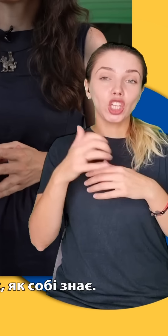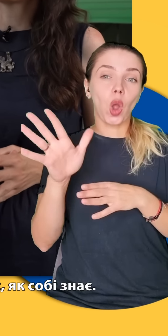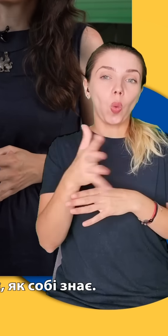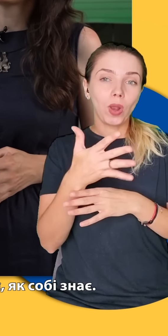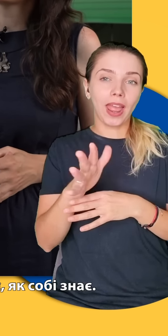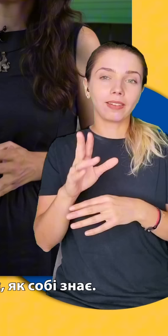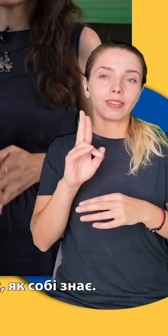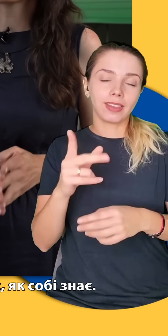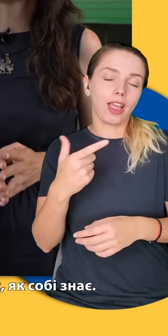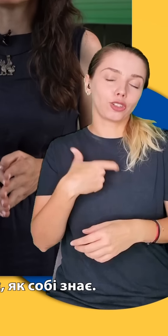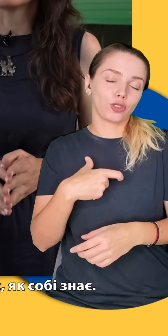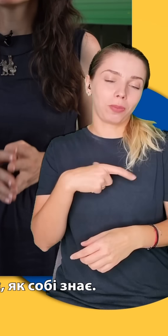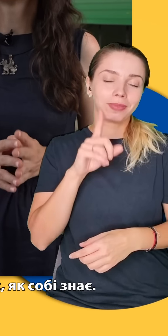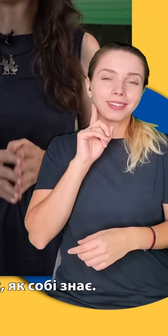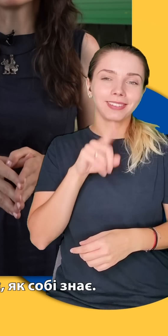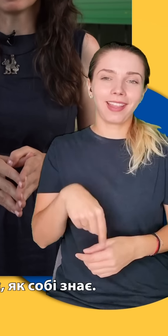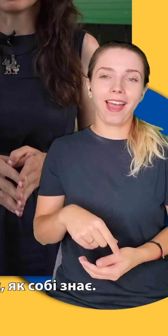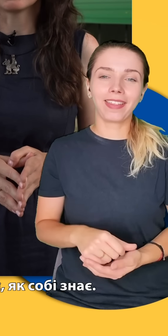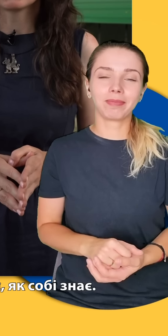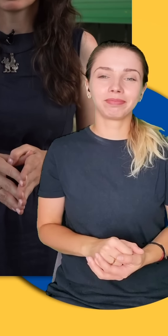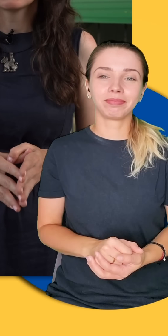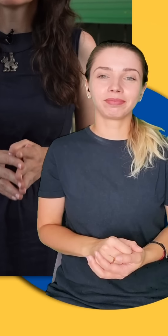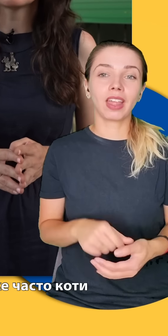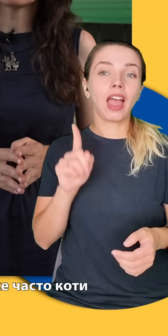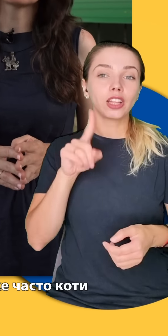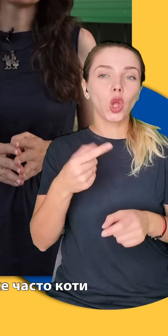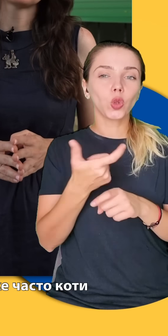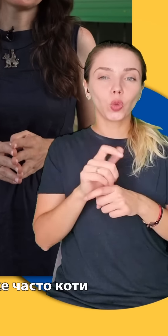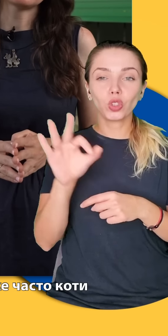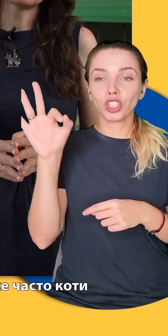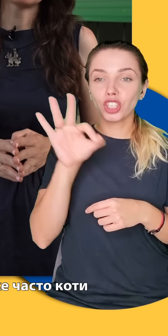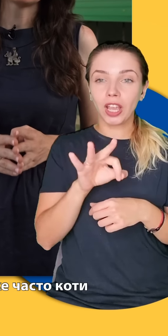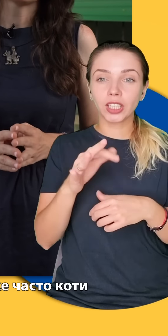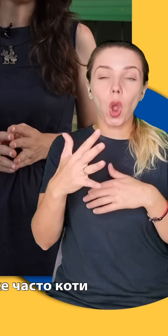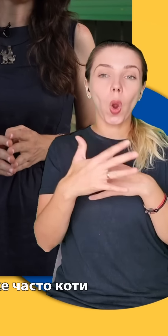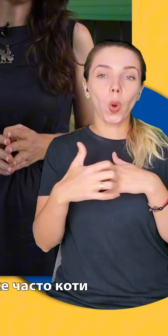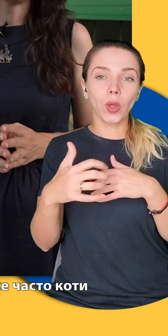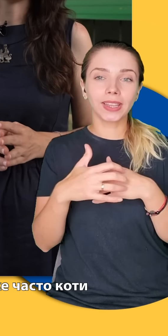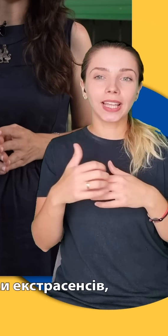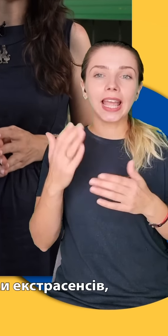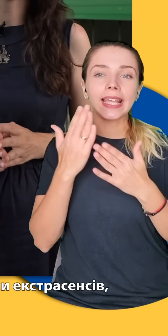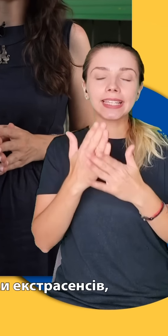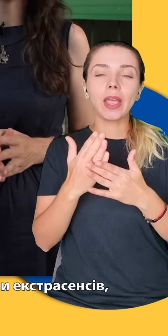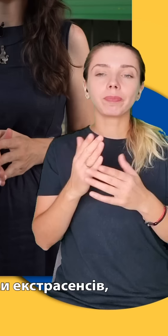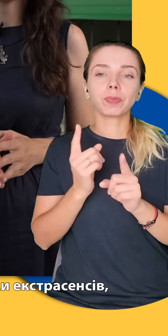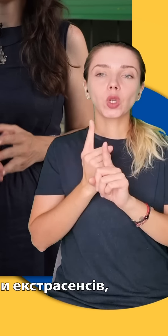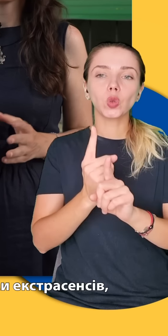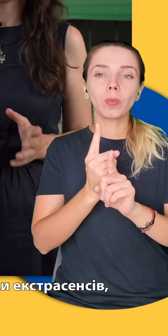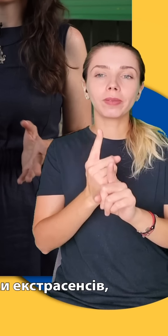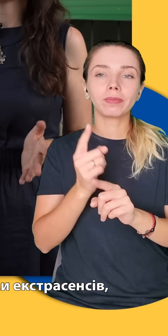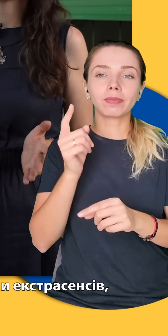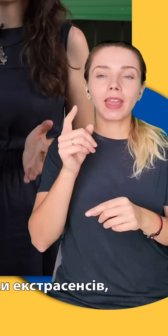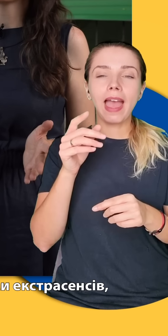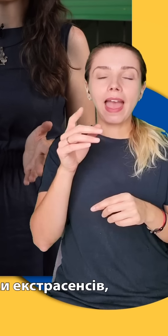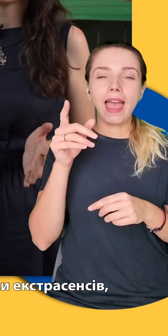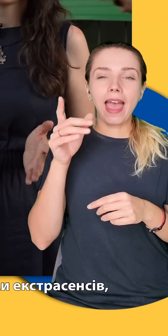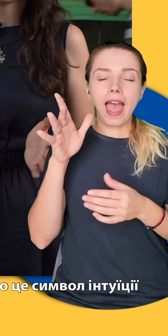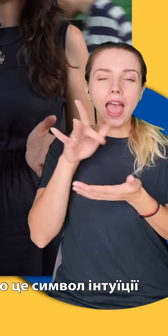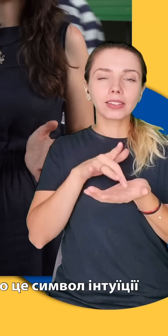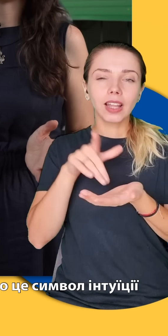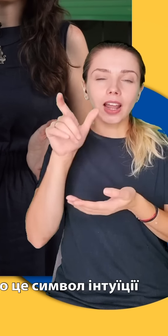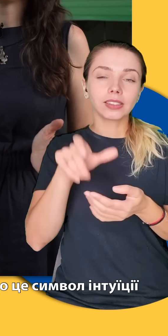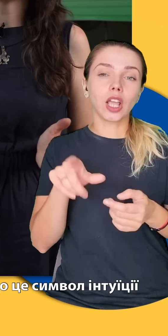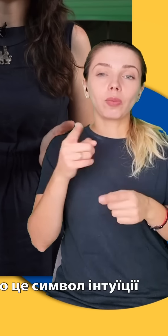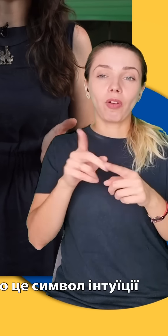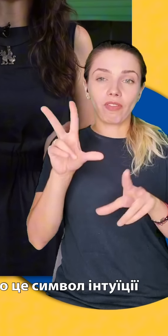кішка гуляє, як собі знає. Також дуже часто коти є супутниками екстрасенсів,